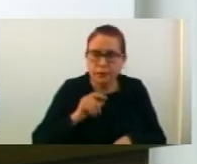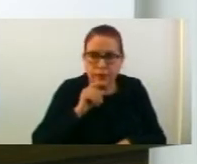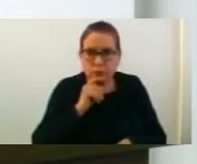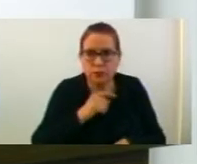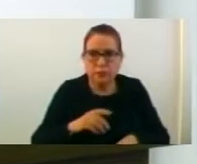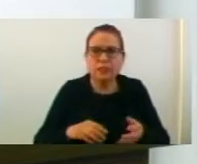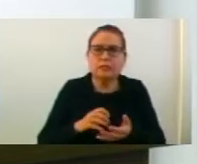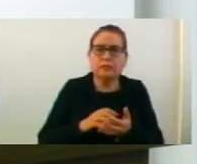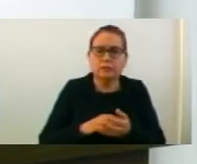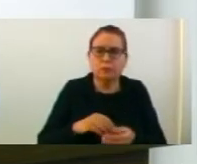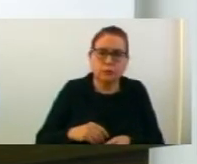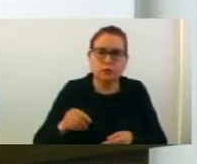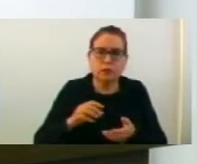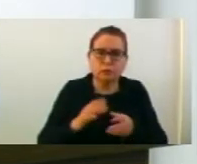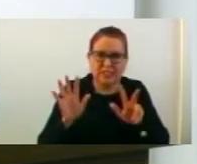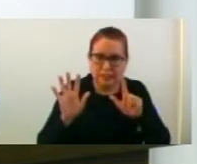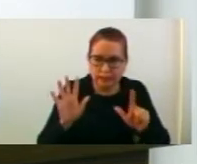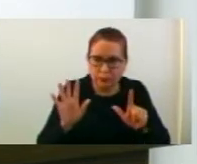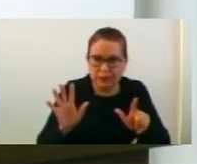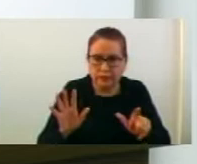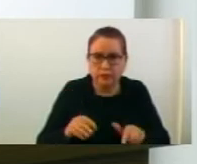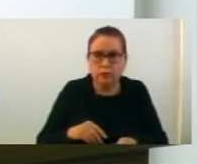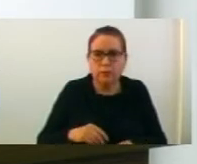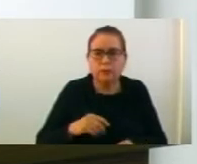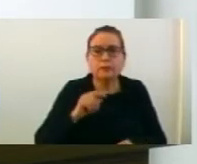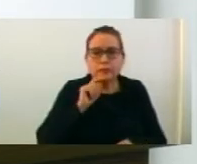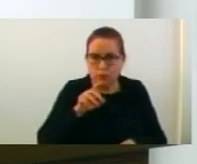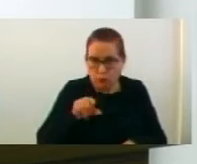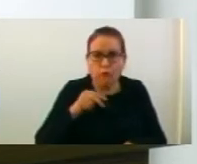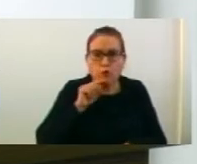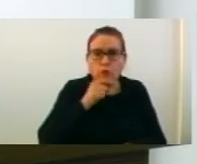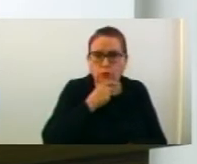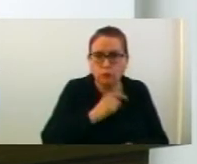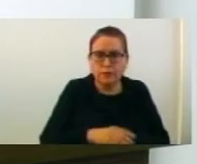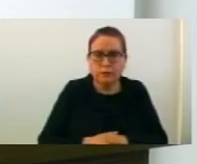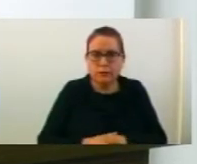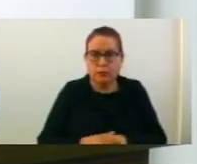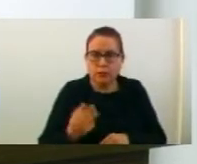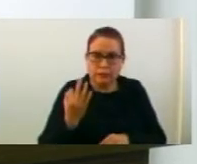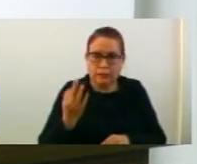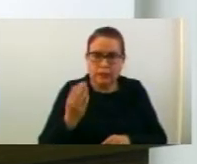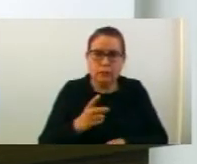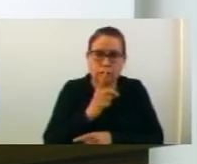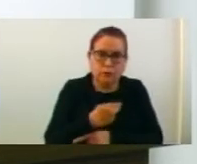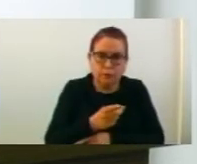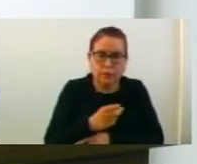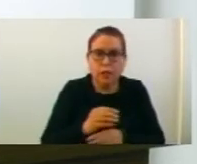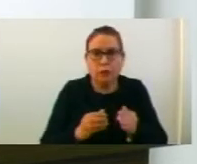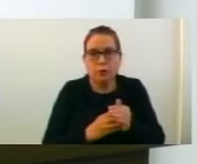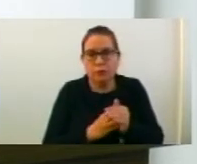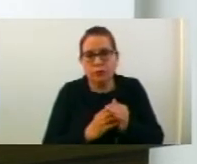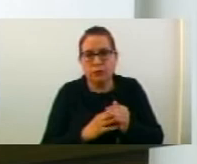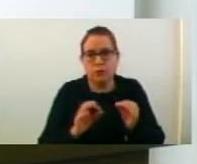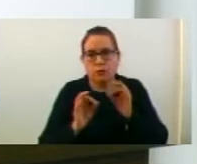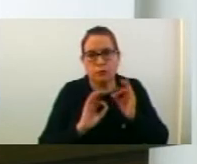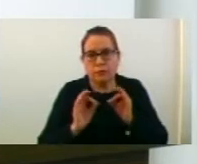.745 и КП број 7.732 кр. 7 в. струмица и по три да донеса отлука за утвърдуване потреба от